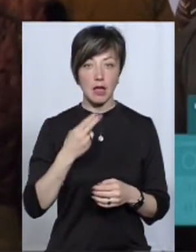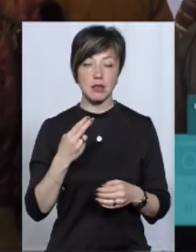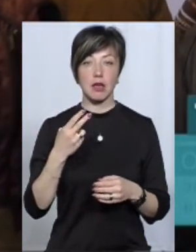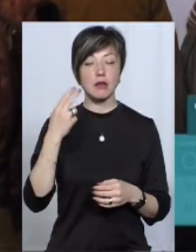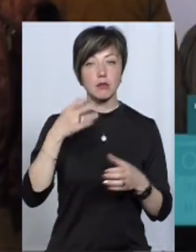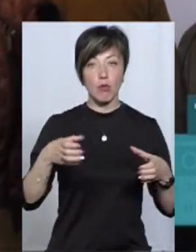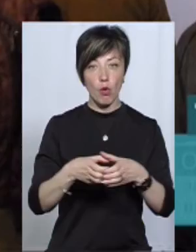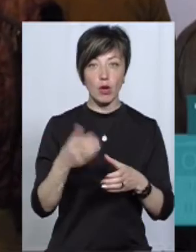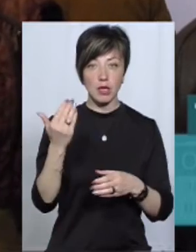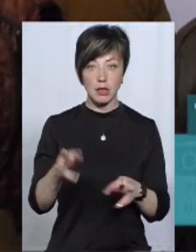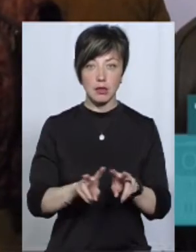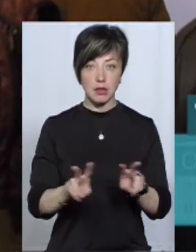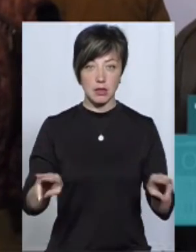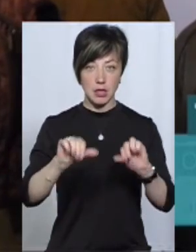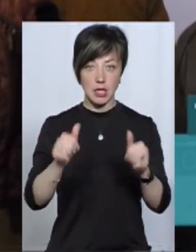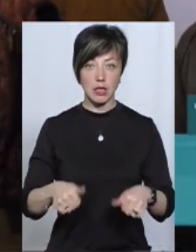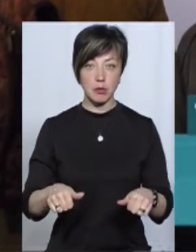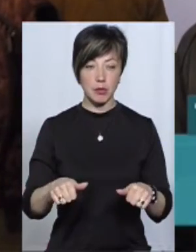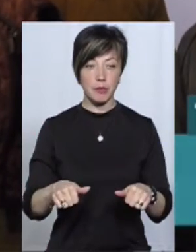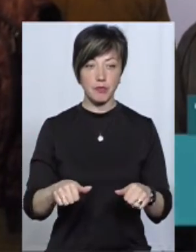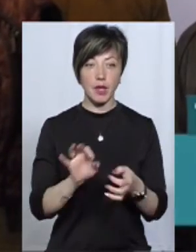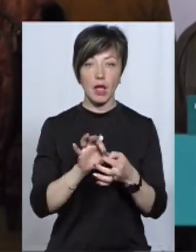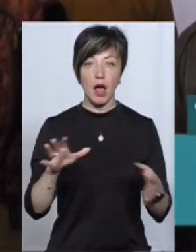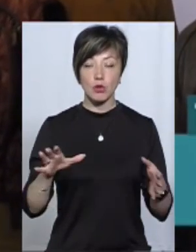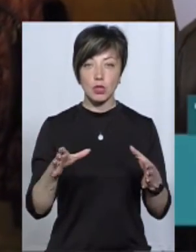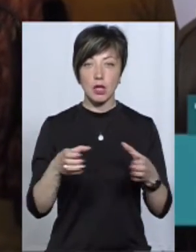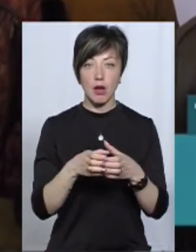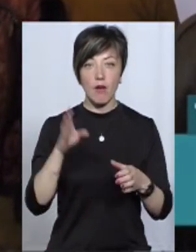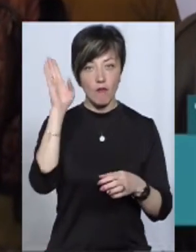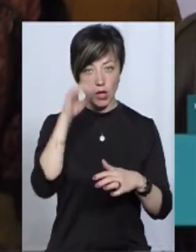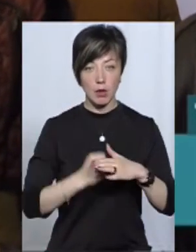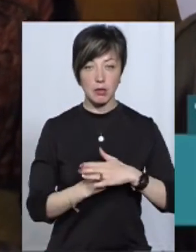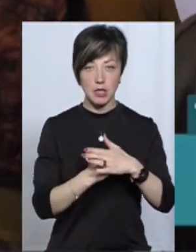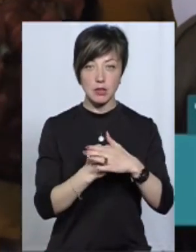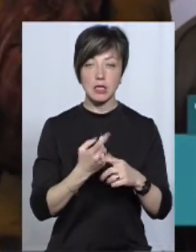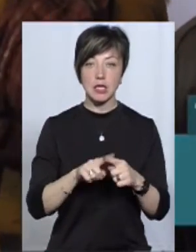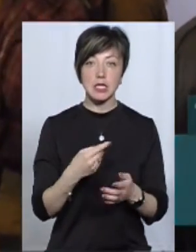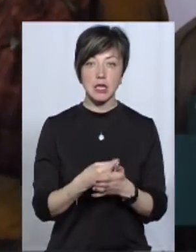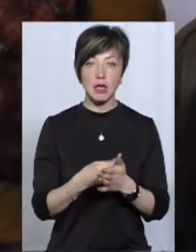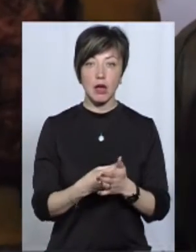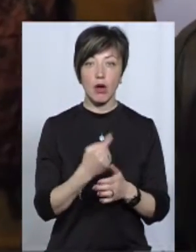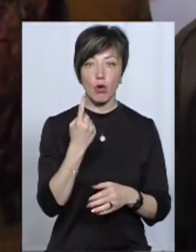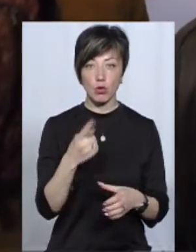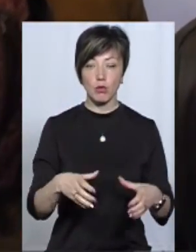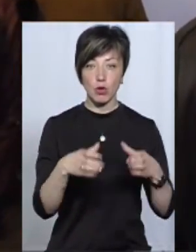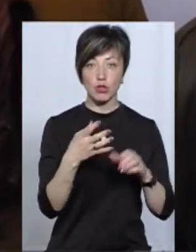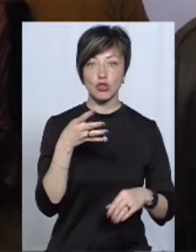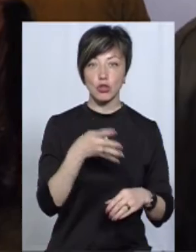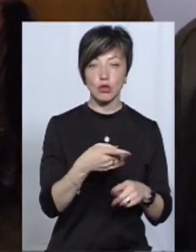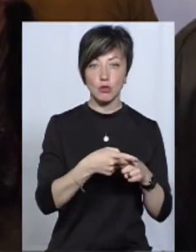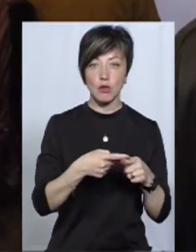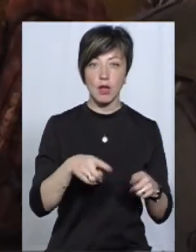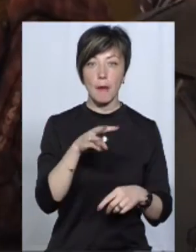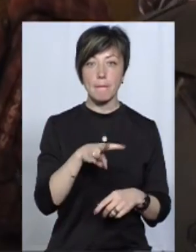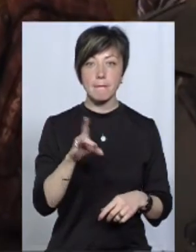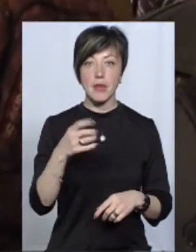же тип ядерних реакторів, вода під тиском, ціна стартує одного блока від 4,5